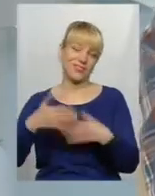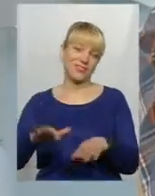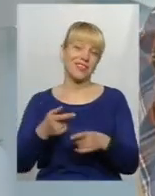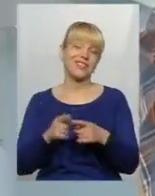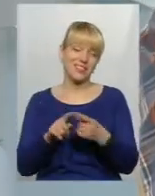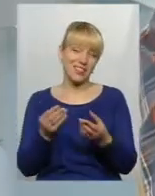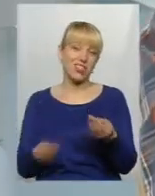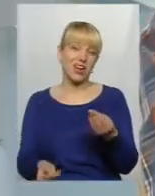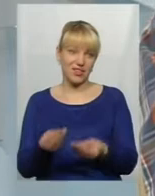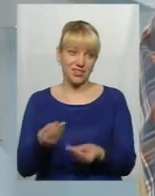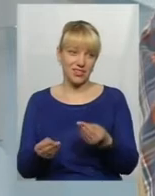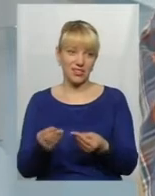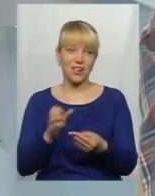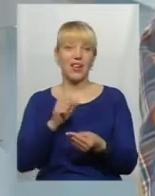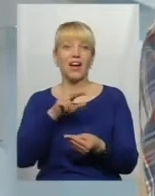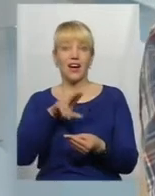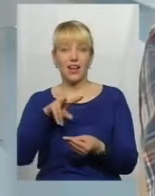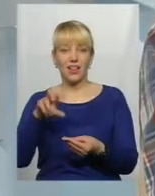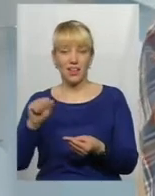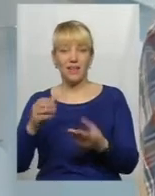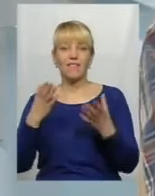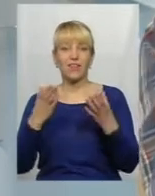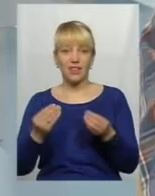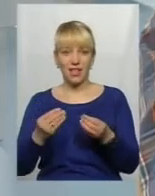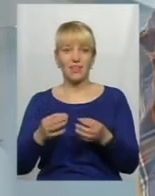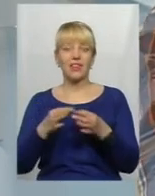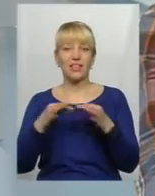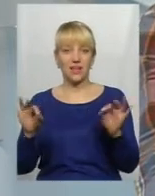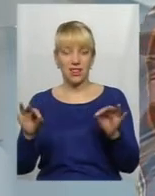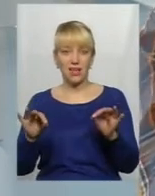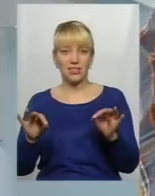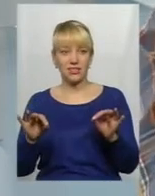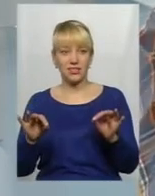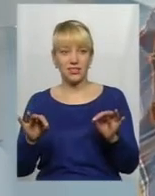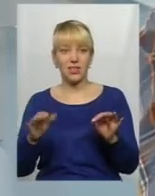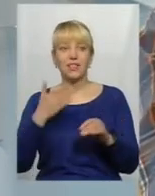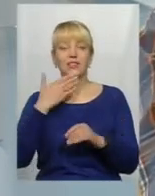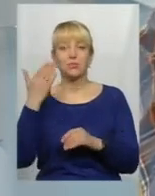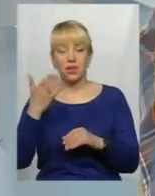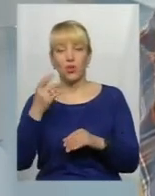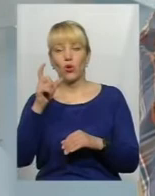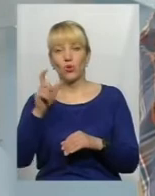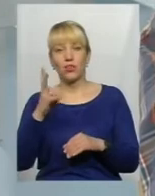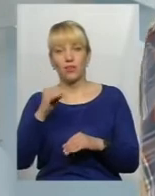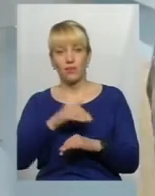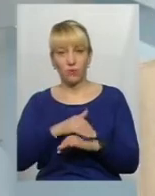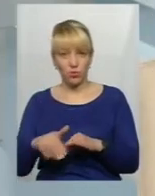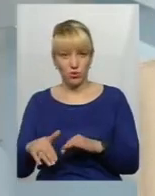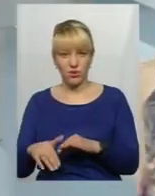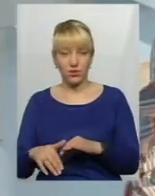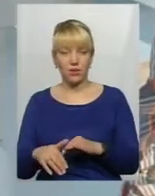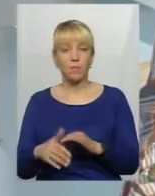жартами, але в День Незалежності, наприклад, спитай ти людину на вулиці, в якої вихідний, так?